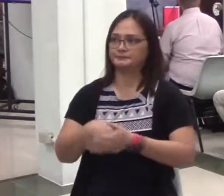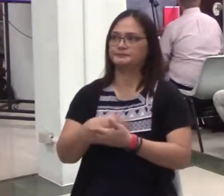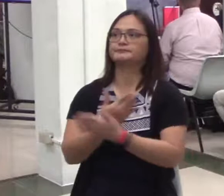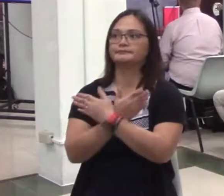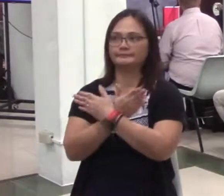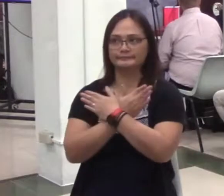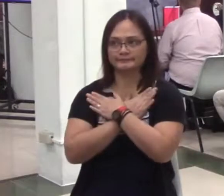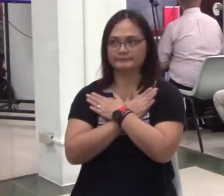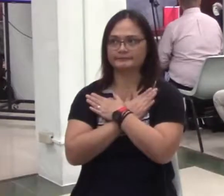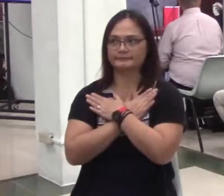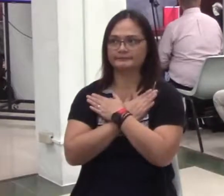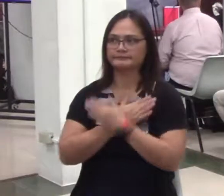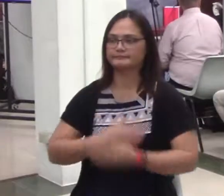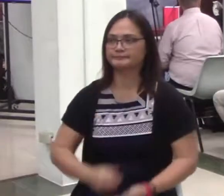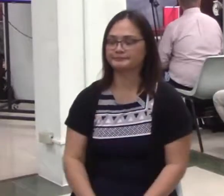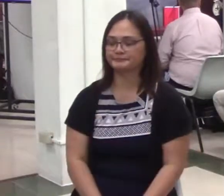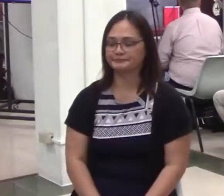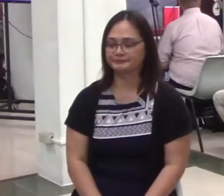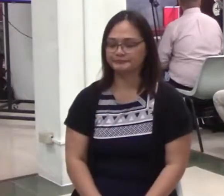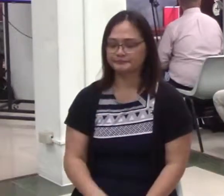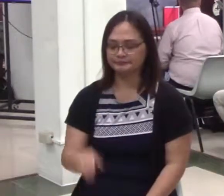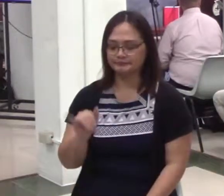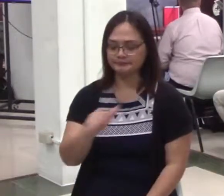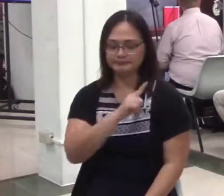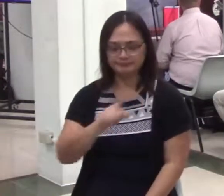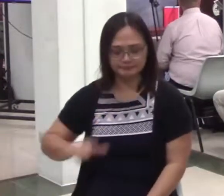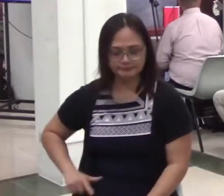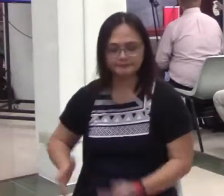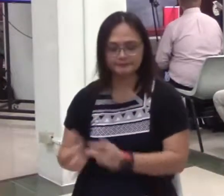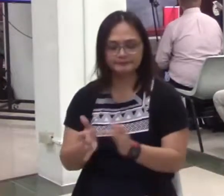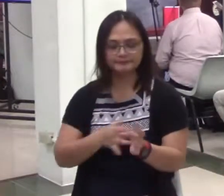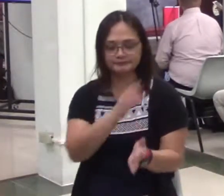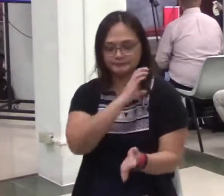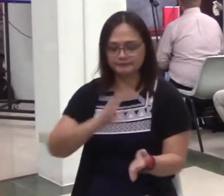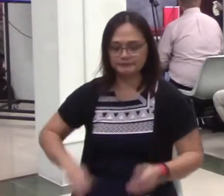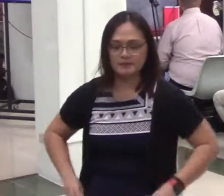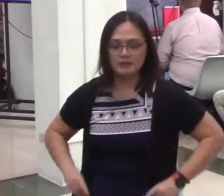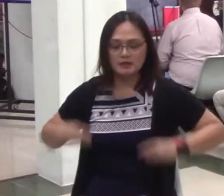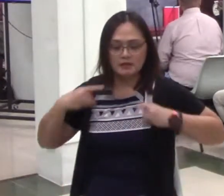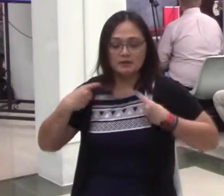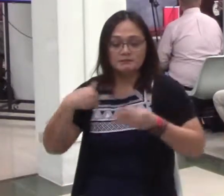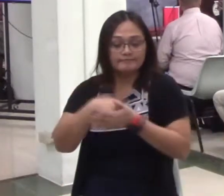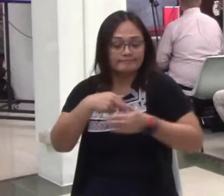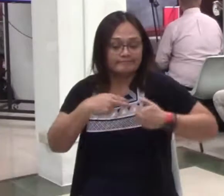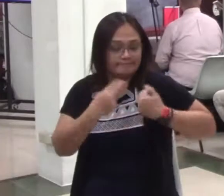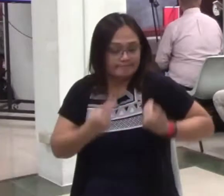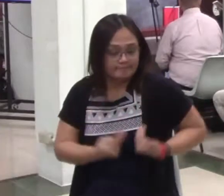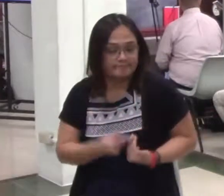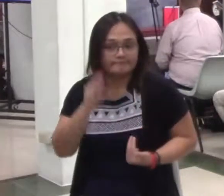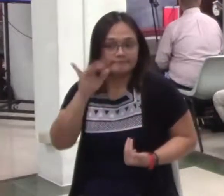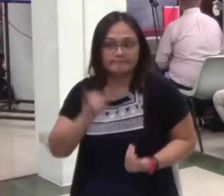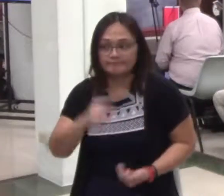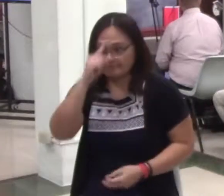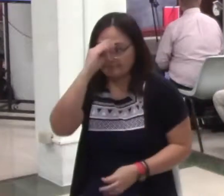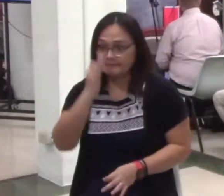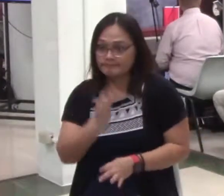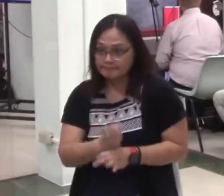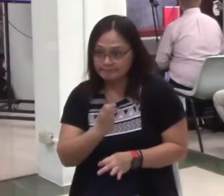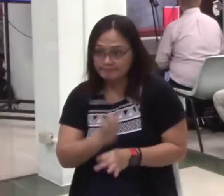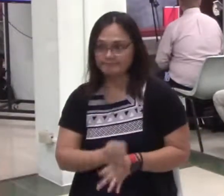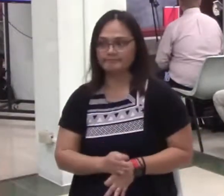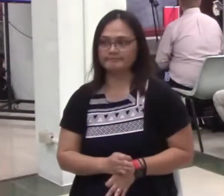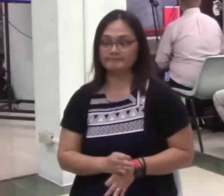Jesus Christ, He dwells in our hearts by faith. sa pamamagitan ng